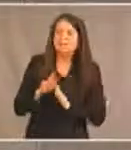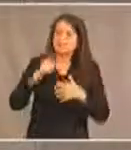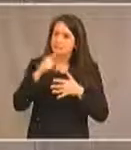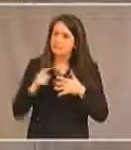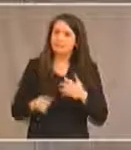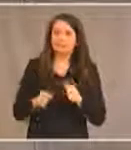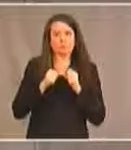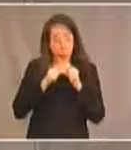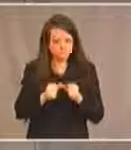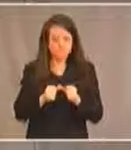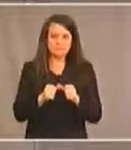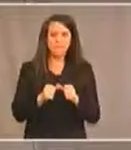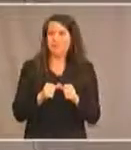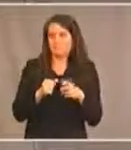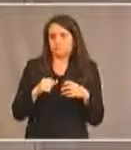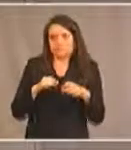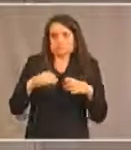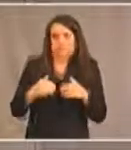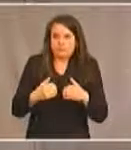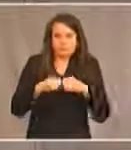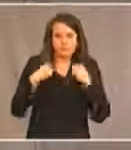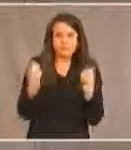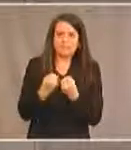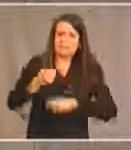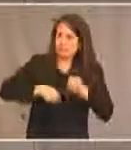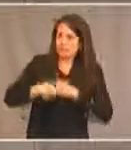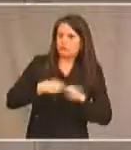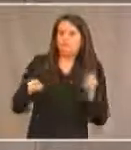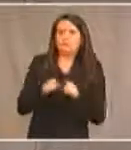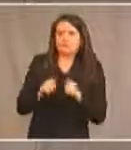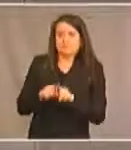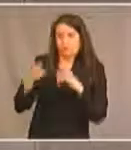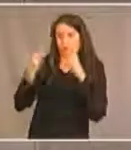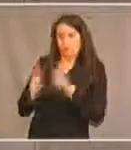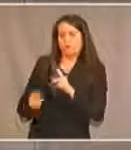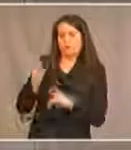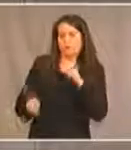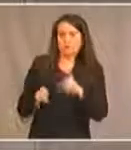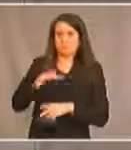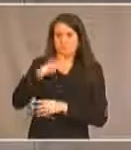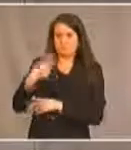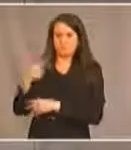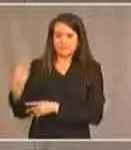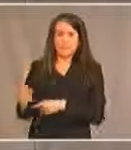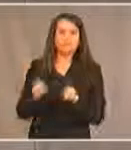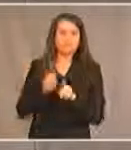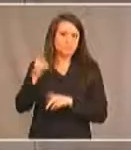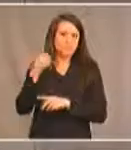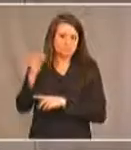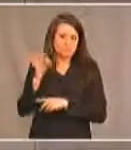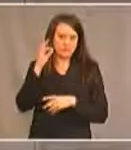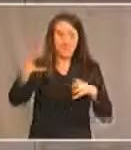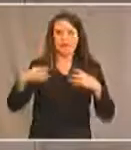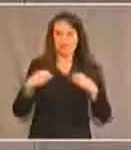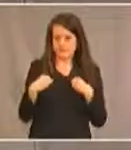économiques des Premières Nations et reconnaît le droit et les besoins spéciaux des personnes qui ont des handicaps. Le gouvernement fédéral a également accepté